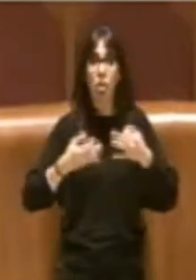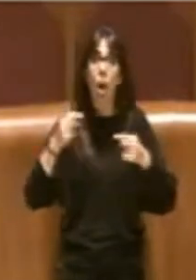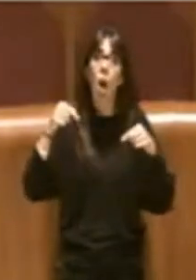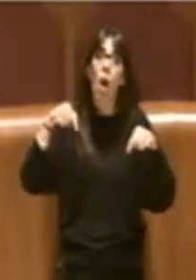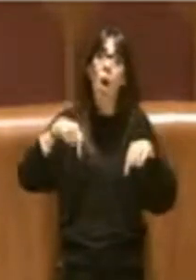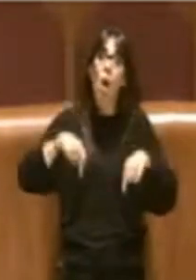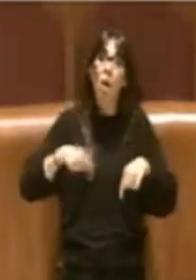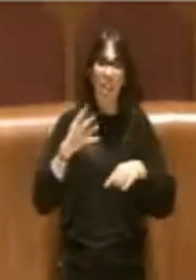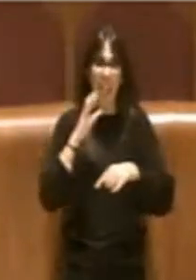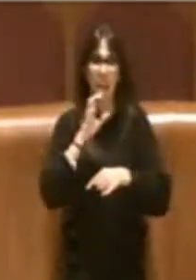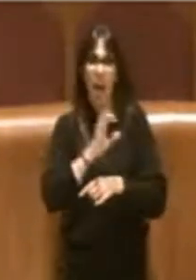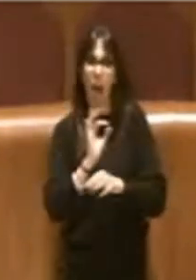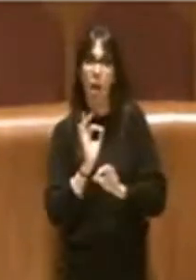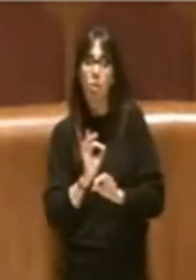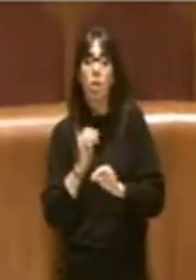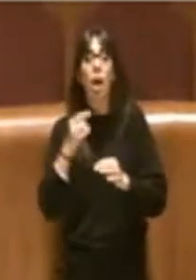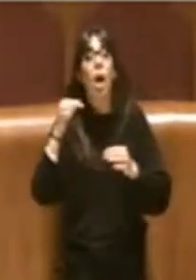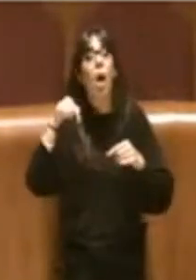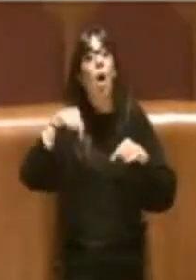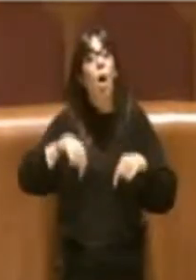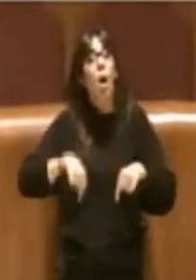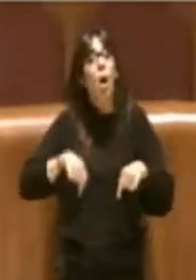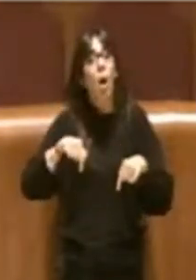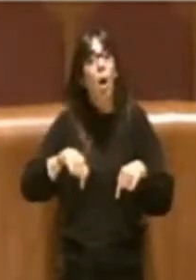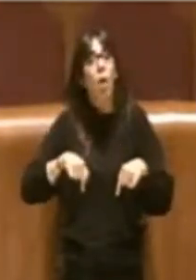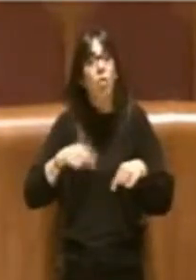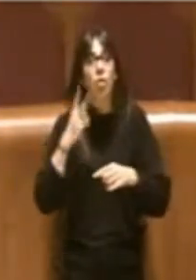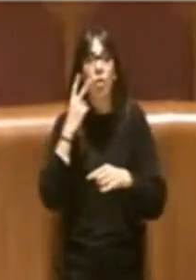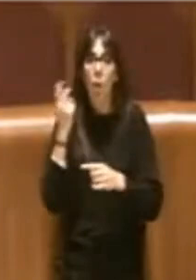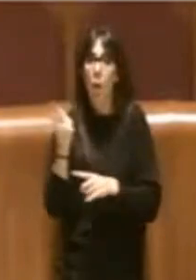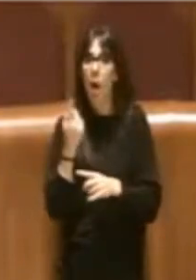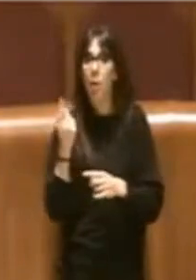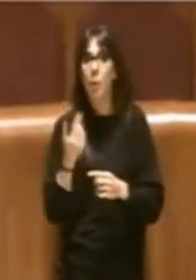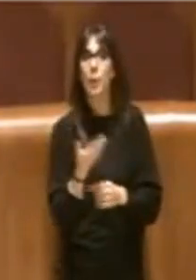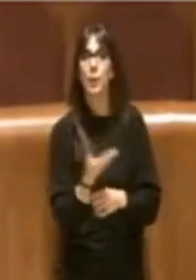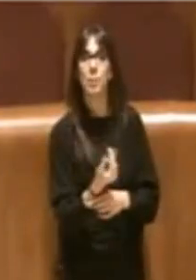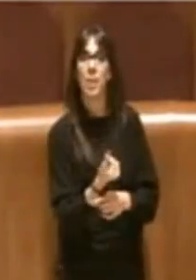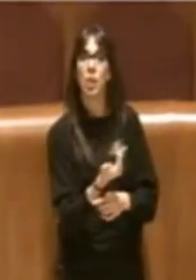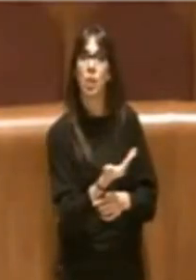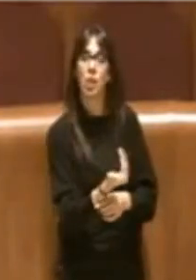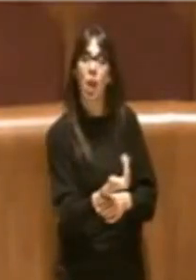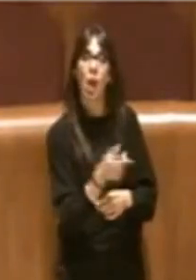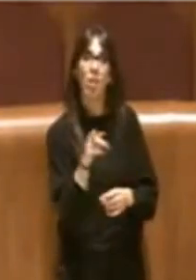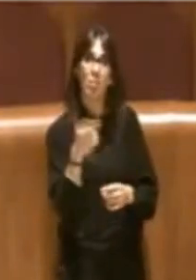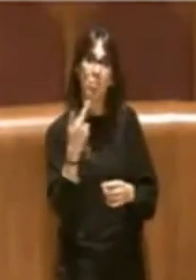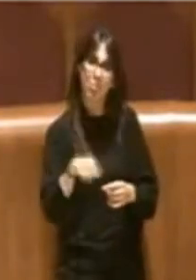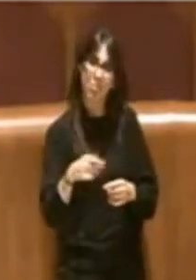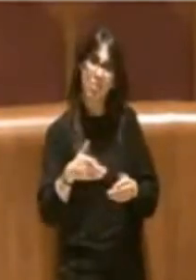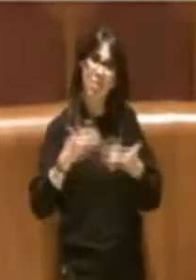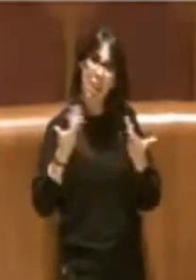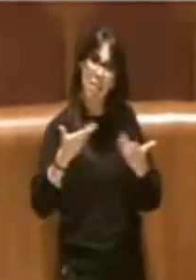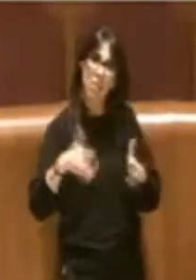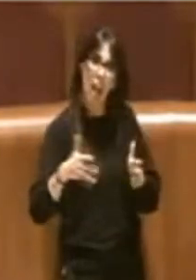troveranno qualcuno che viene a chiedere il conto di questa situazione.